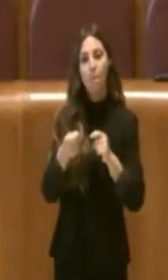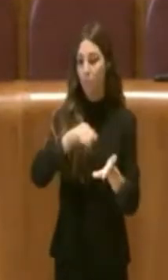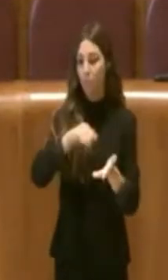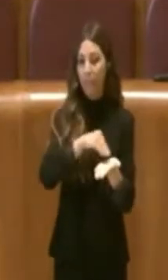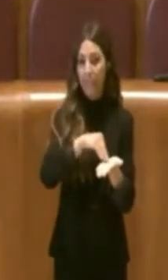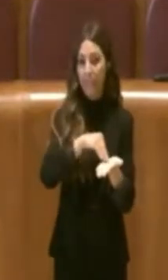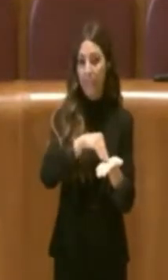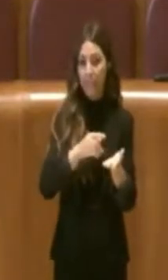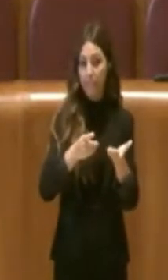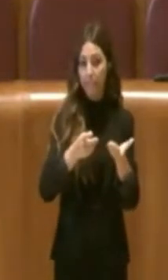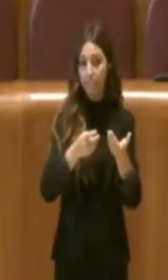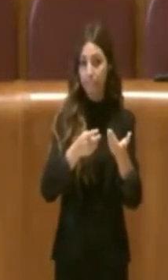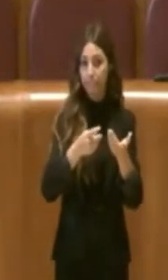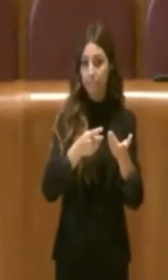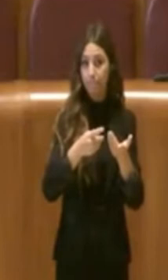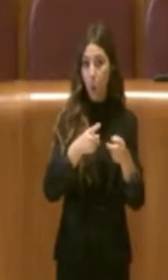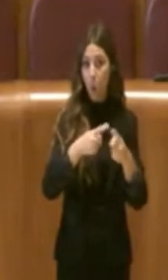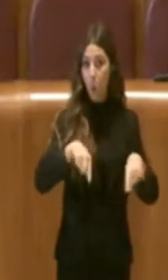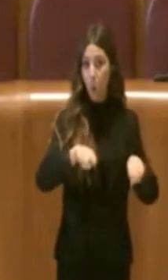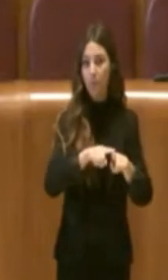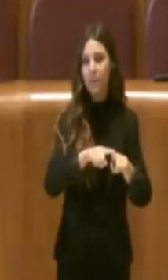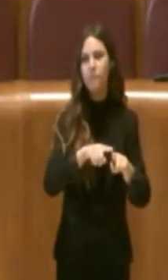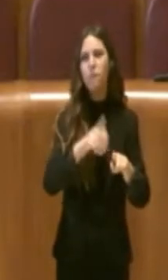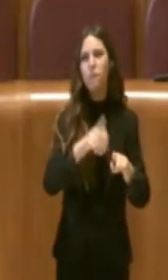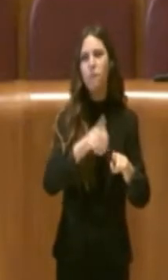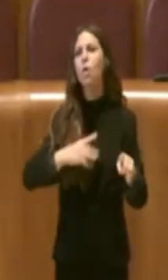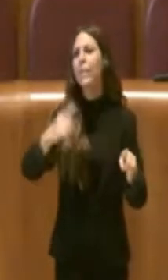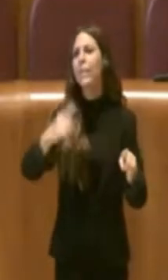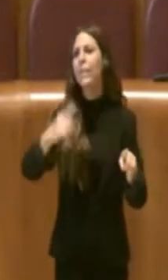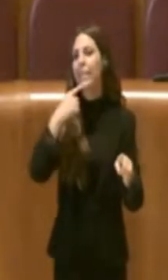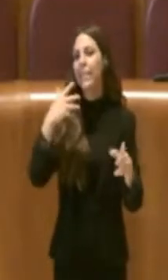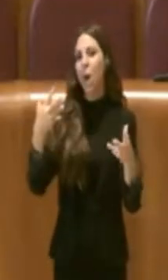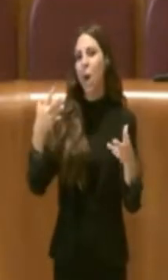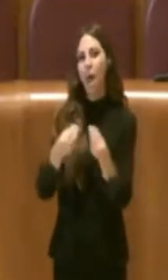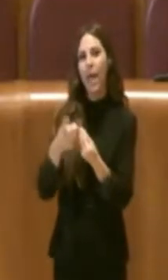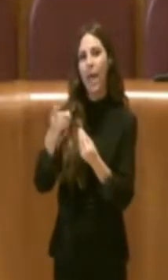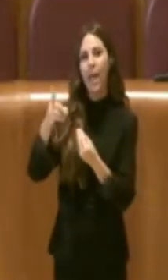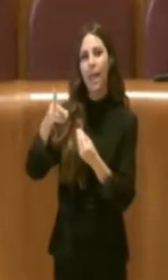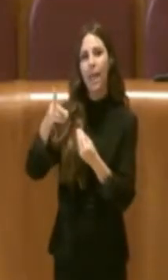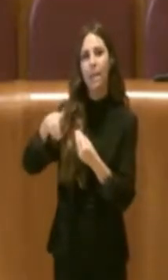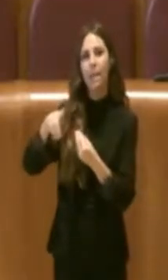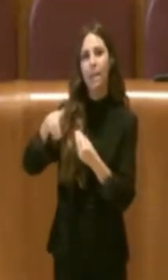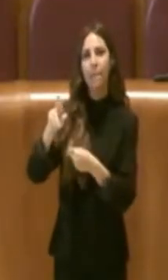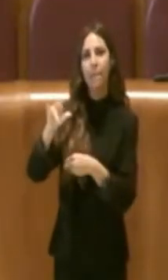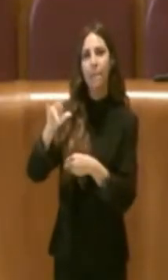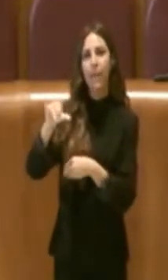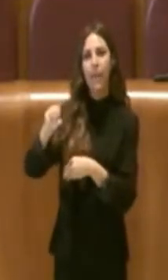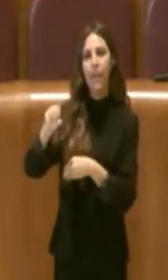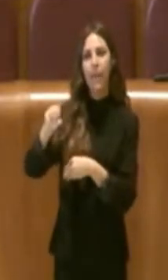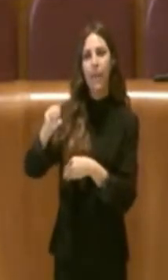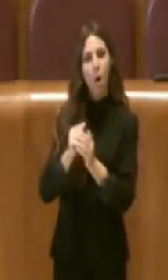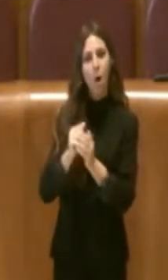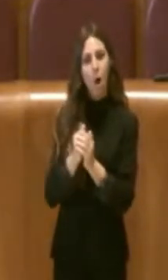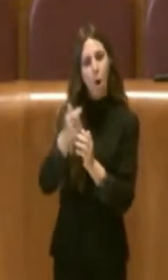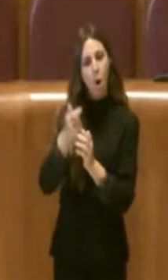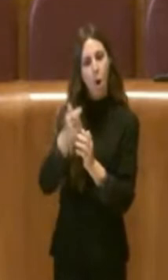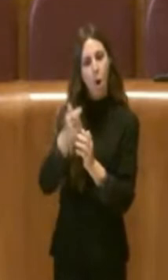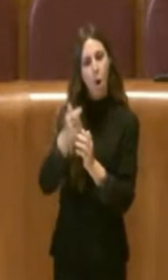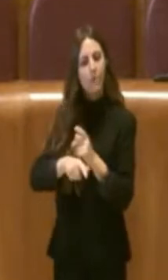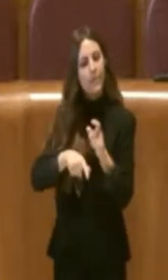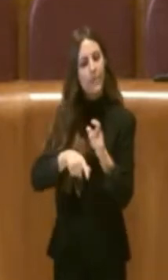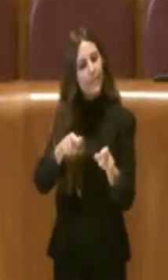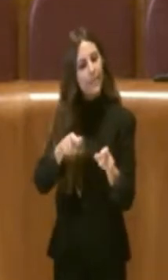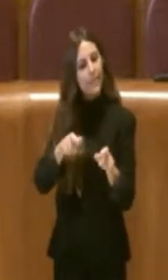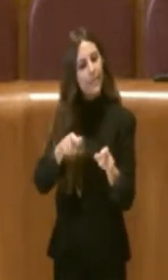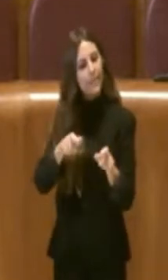una commissione voluta dal collega, in particolare voluta dal collega Di Priamo, proprio perché questi operatori